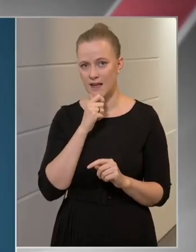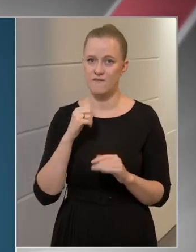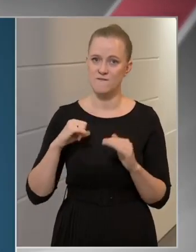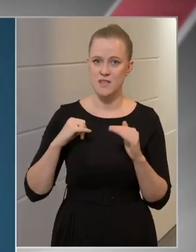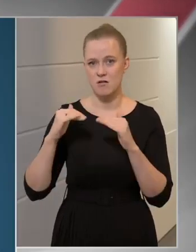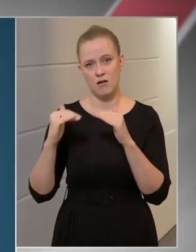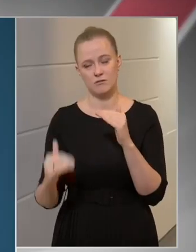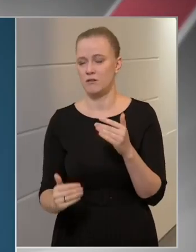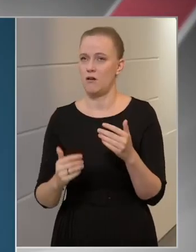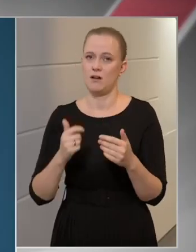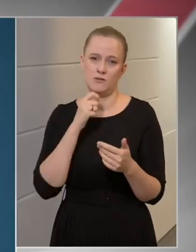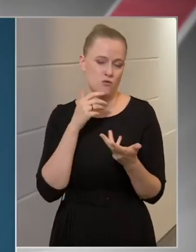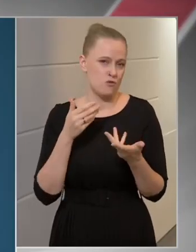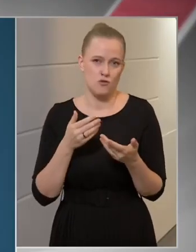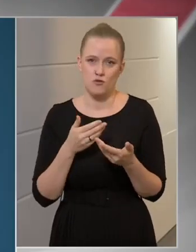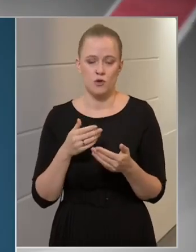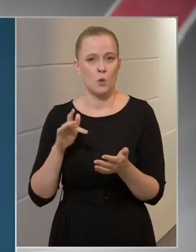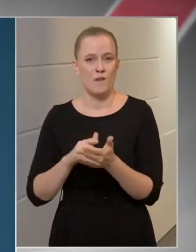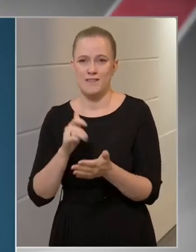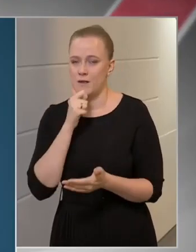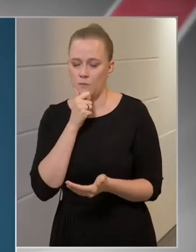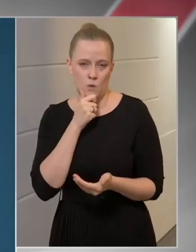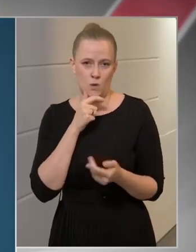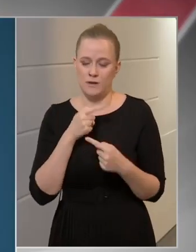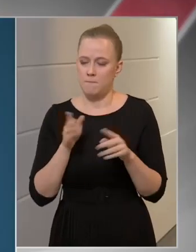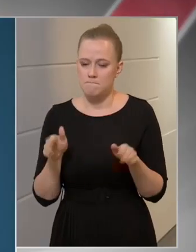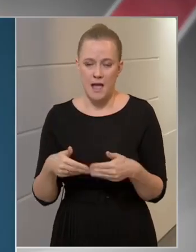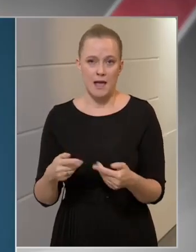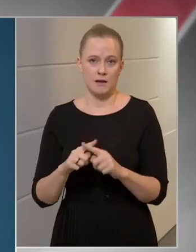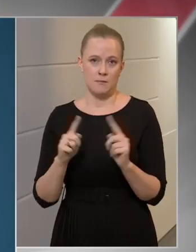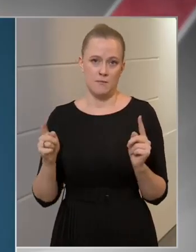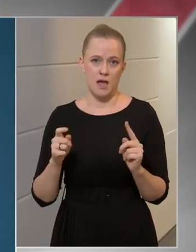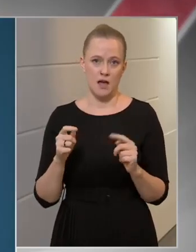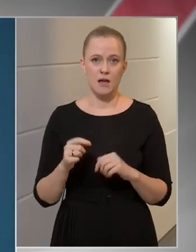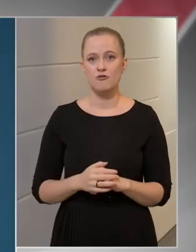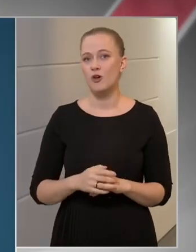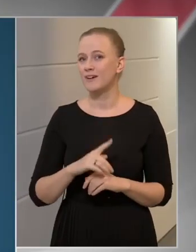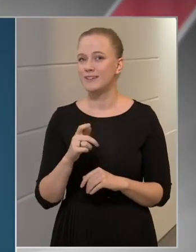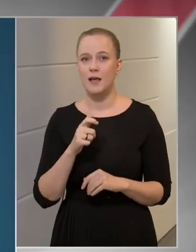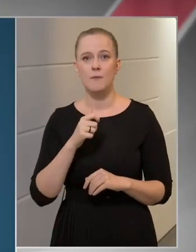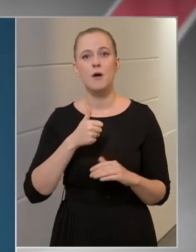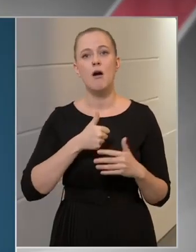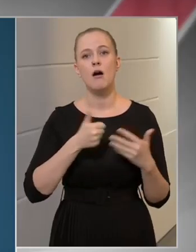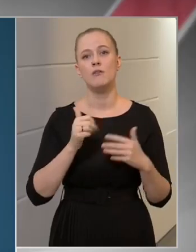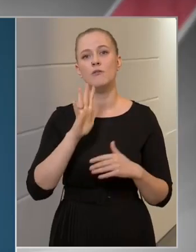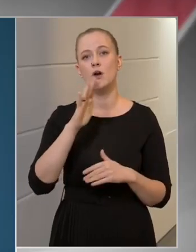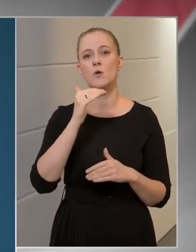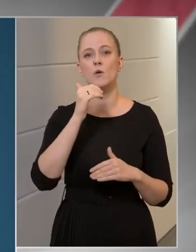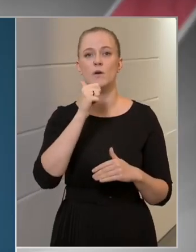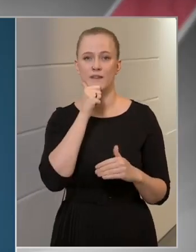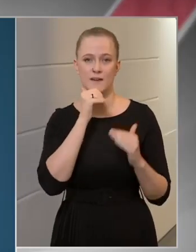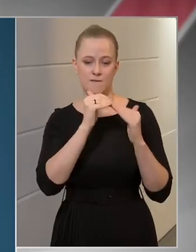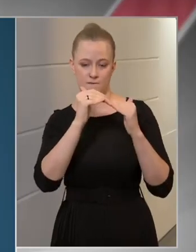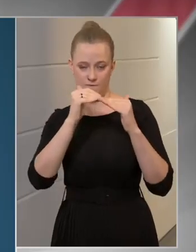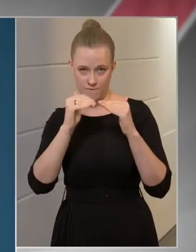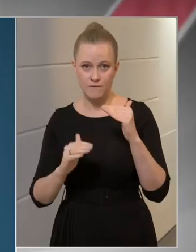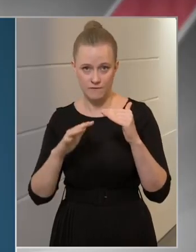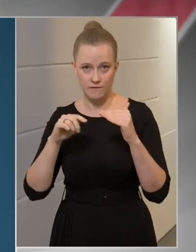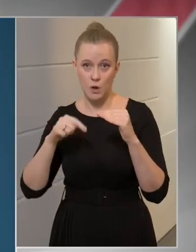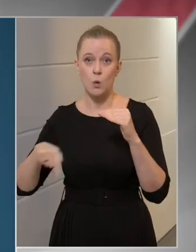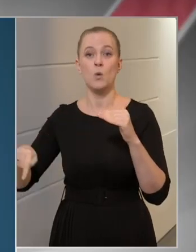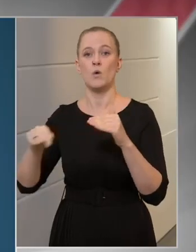fiatalokról, idősekről, középkorú, hanem bárki más, aki nem a 65 év feletti korosztályba